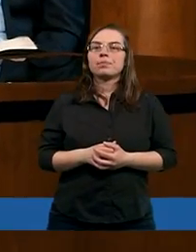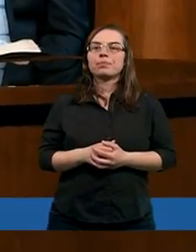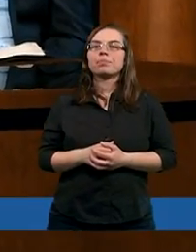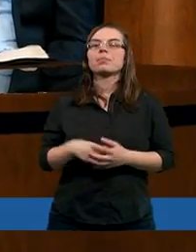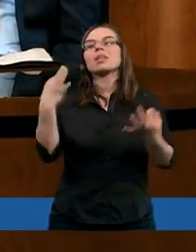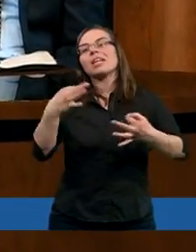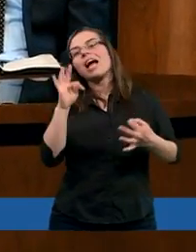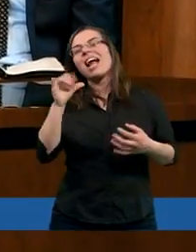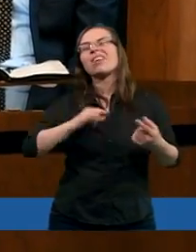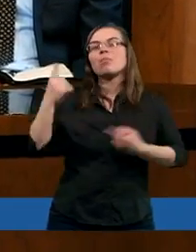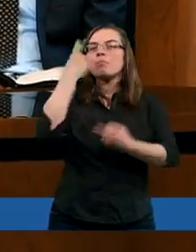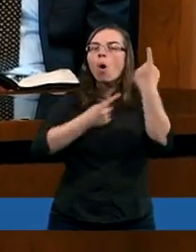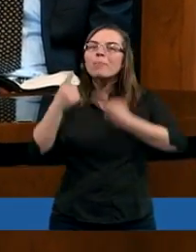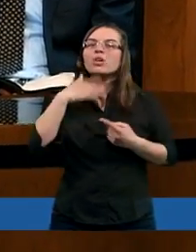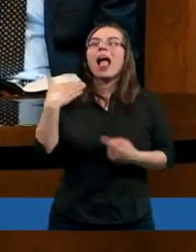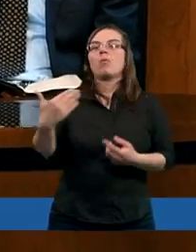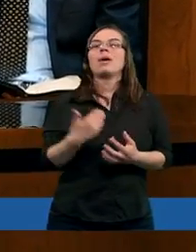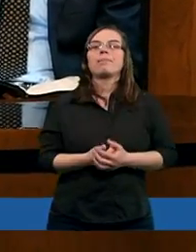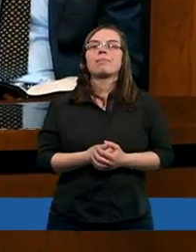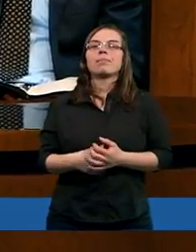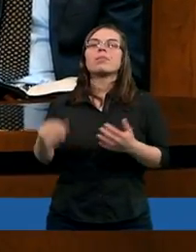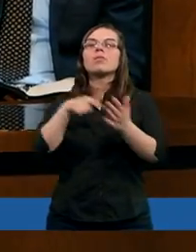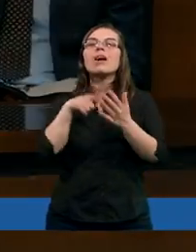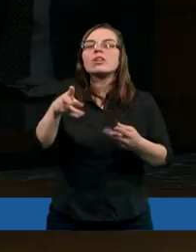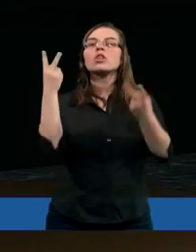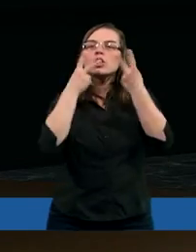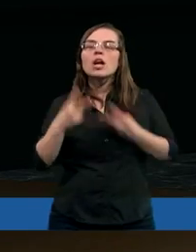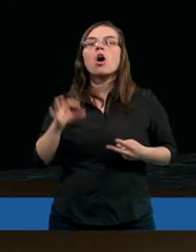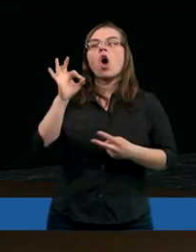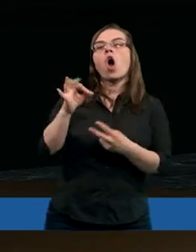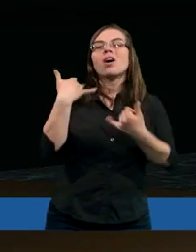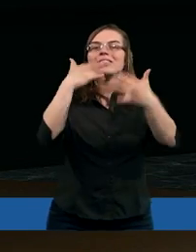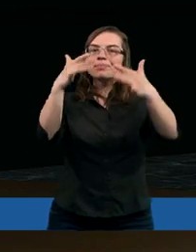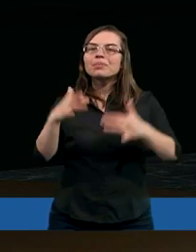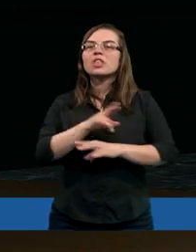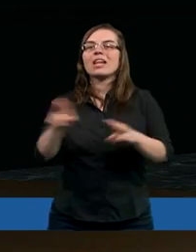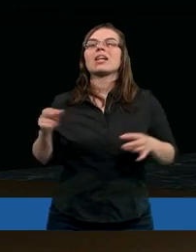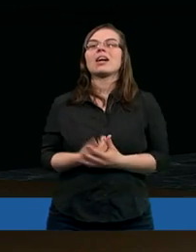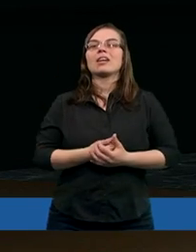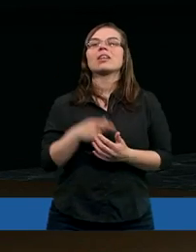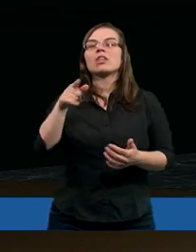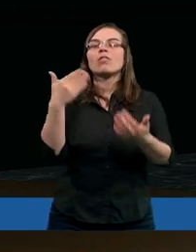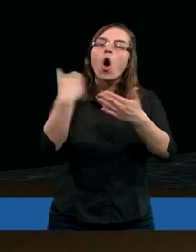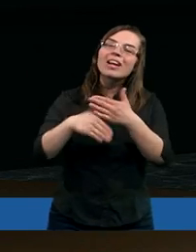Ja teraz tak sobie pomyślałem w sumie, bo czytamy o męce, jaką Chrystus przeżywał w tym ostatnim tygodniu